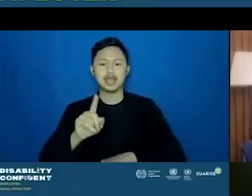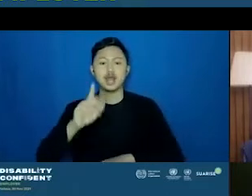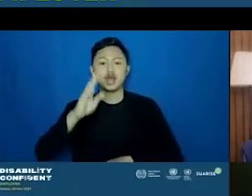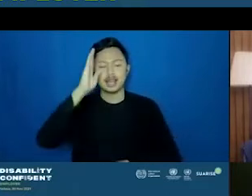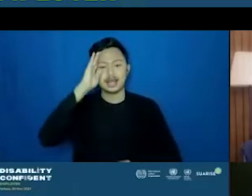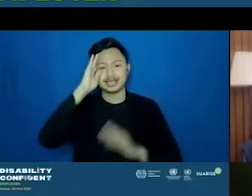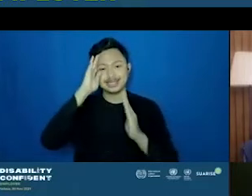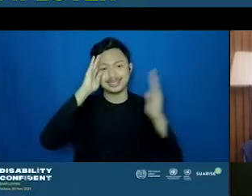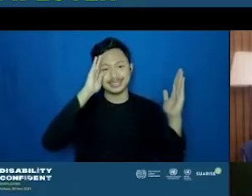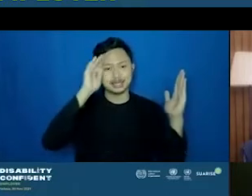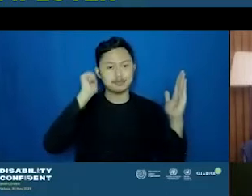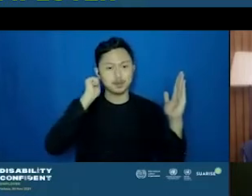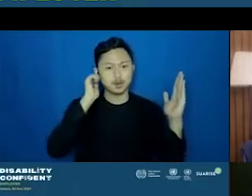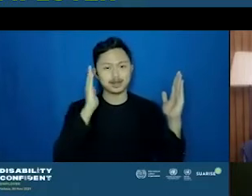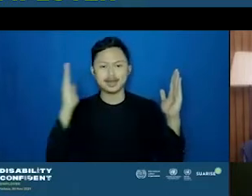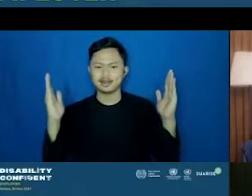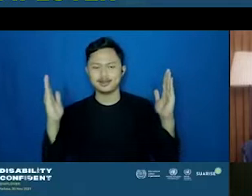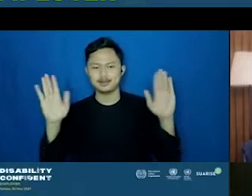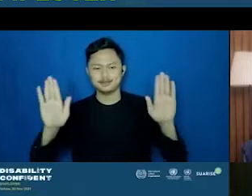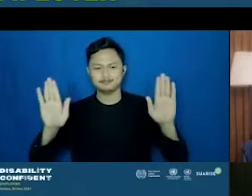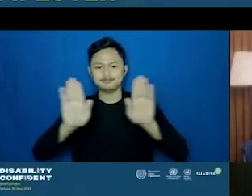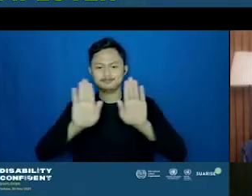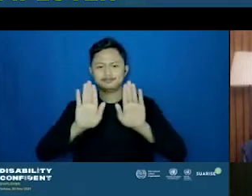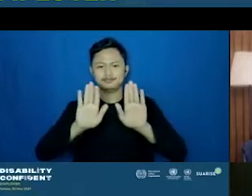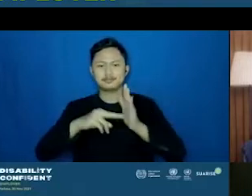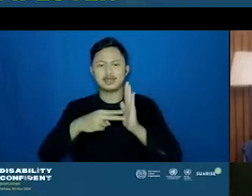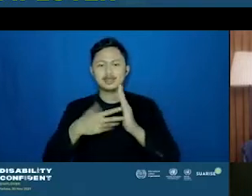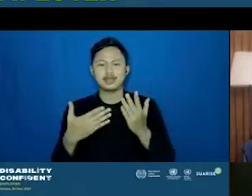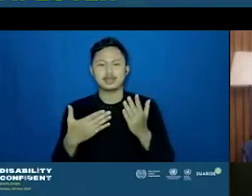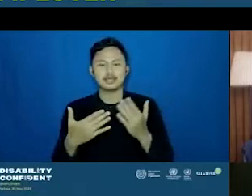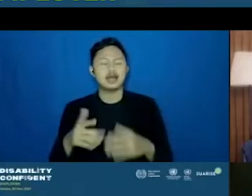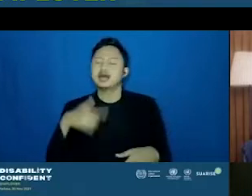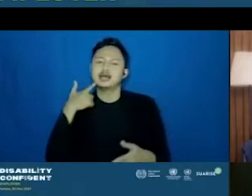kiri, perempuan ke kanan gitu. Jadi, hanya dibilang pokoknya